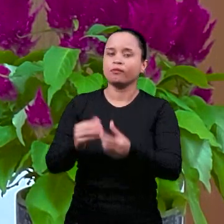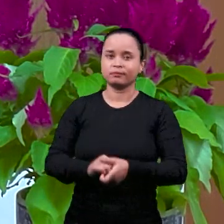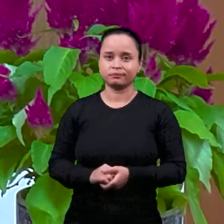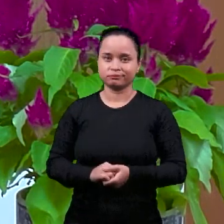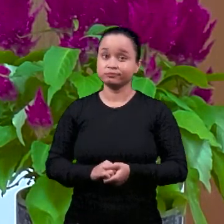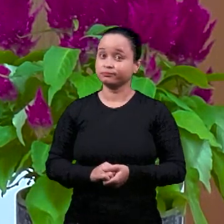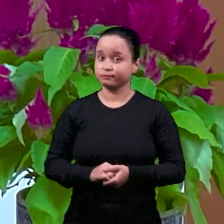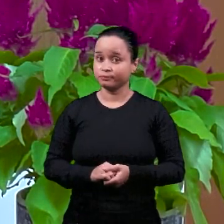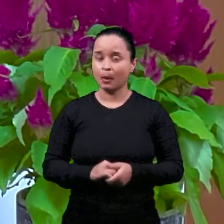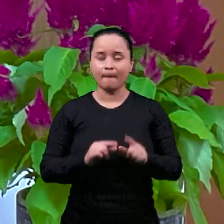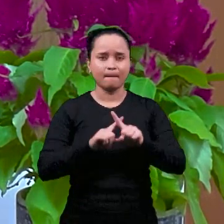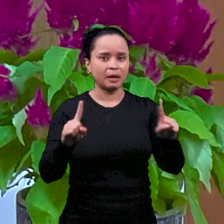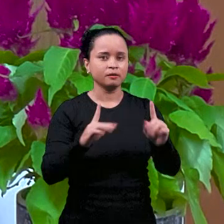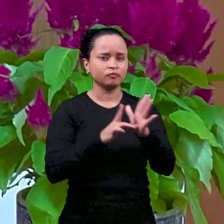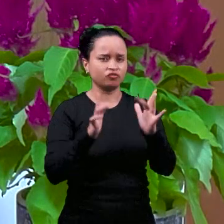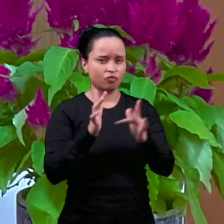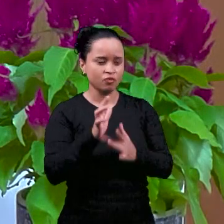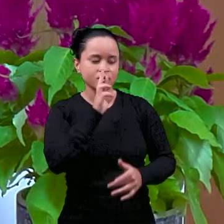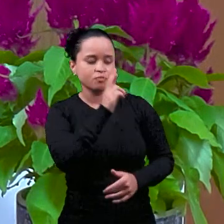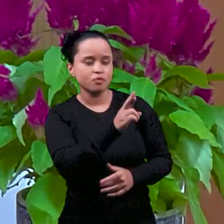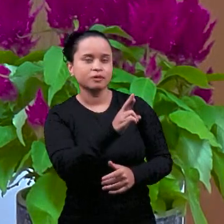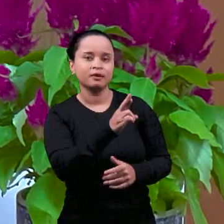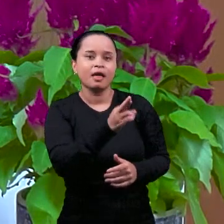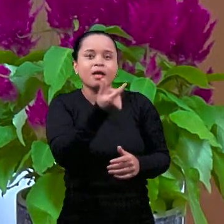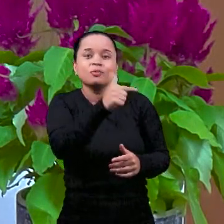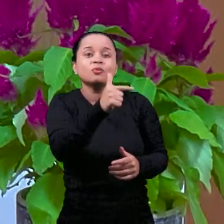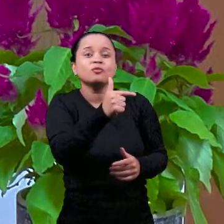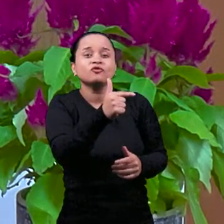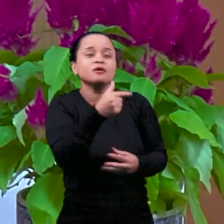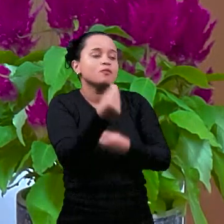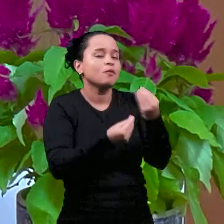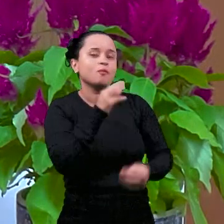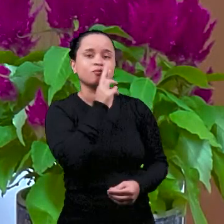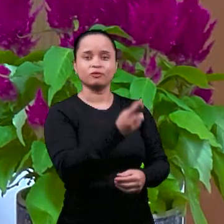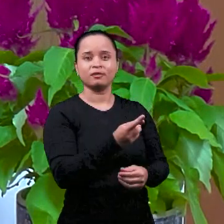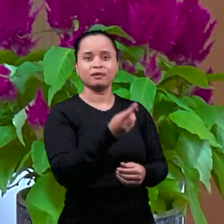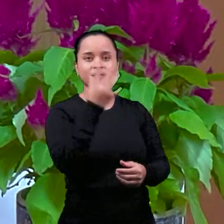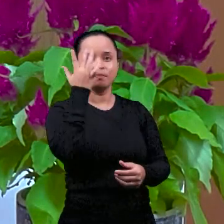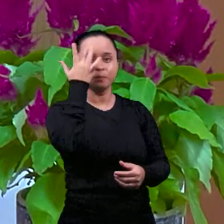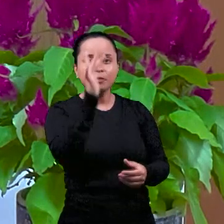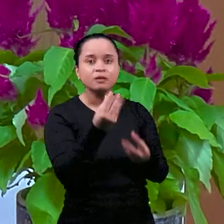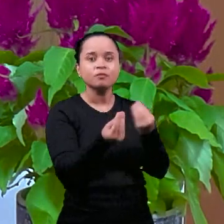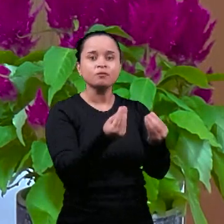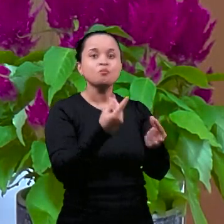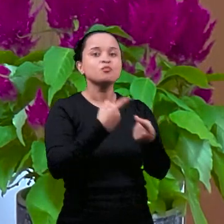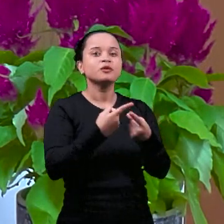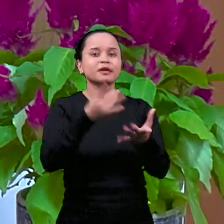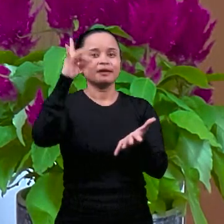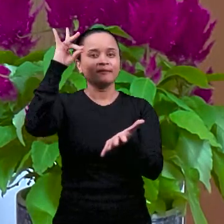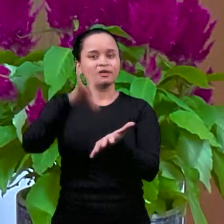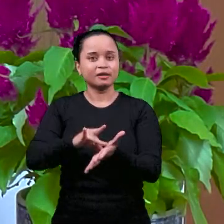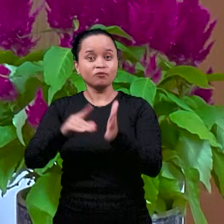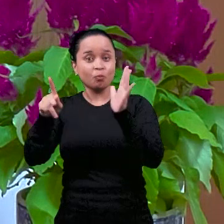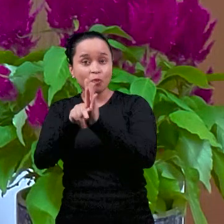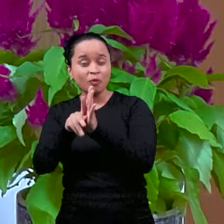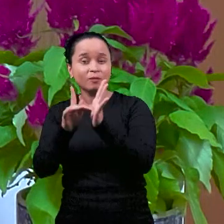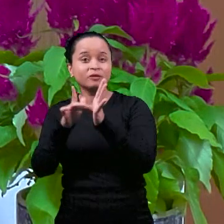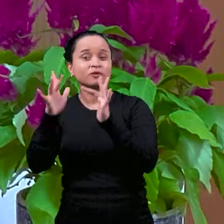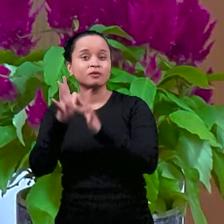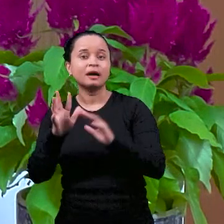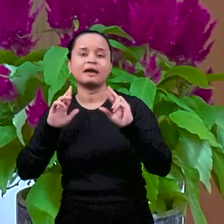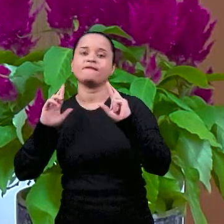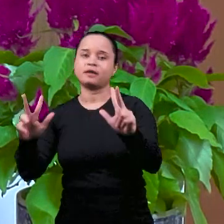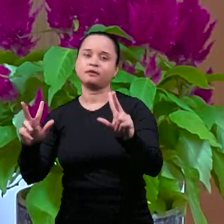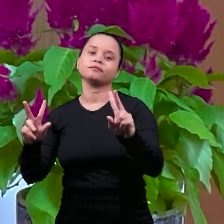ответить, потому что истина и Иисуса, она отличалась. И